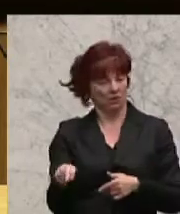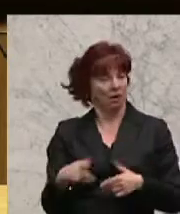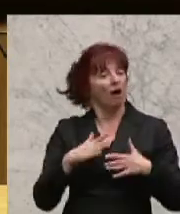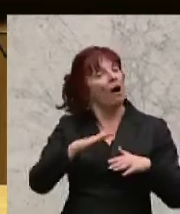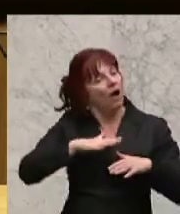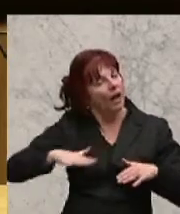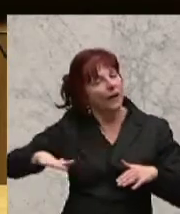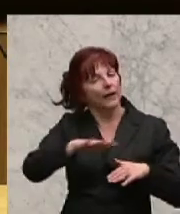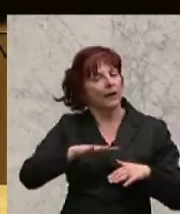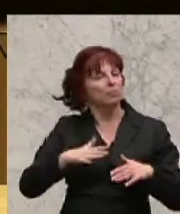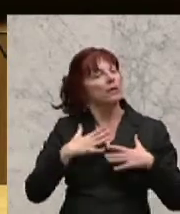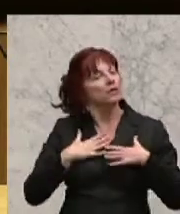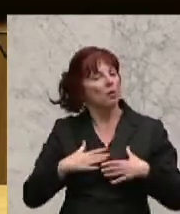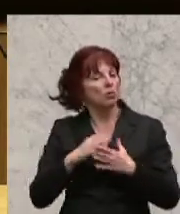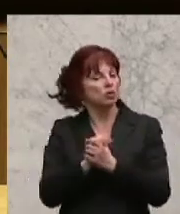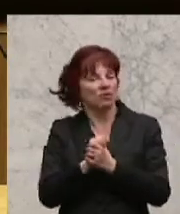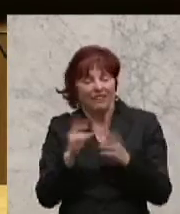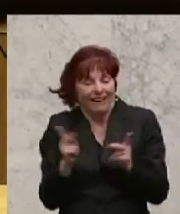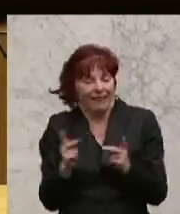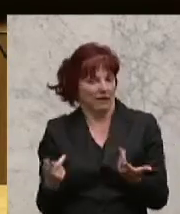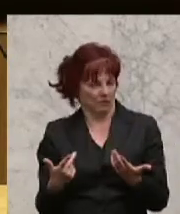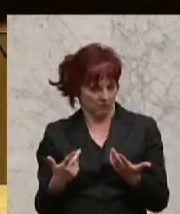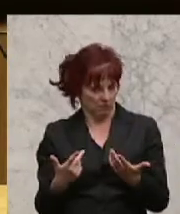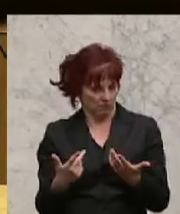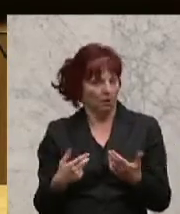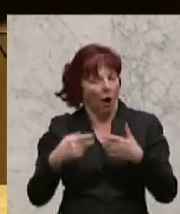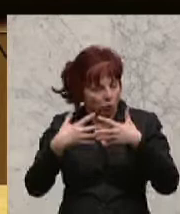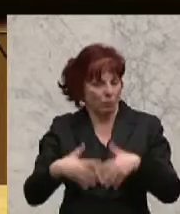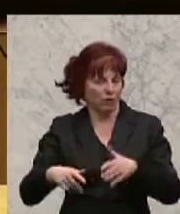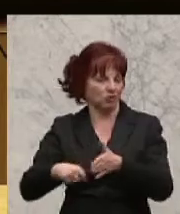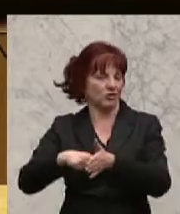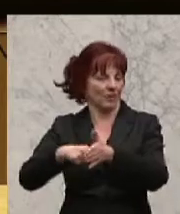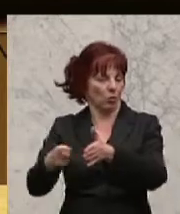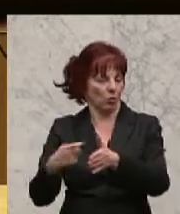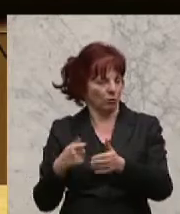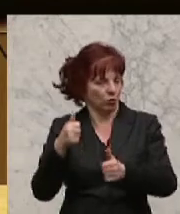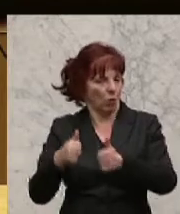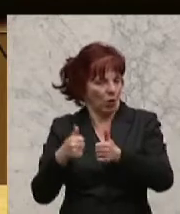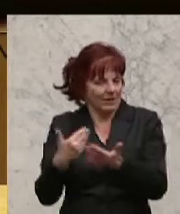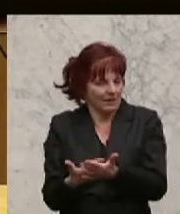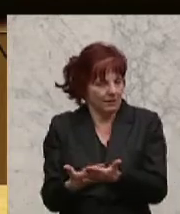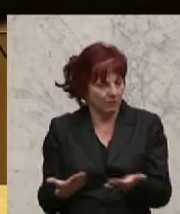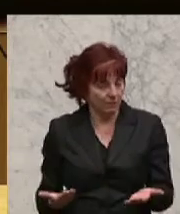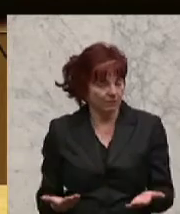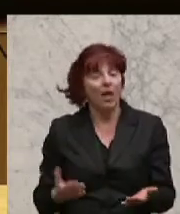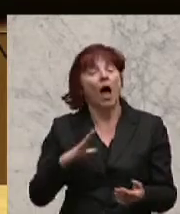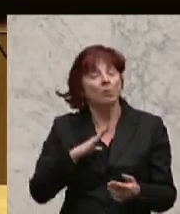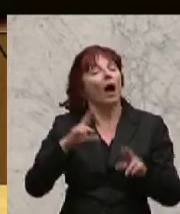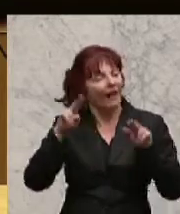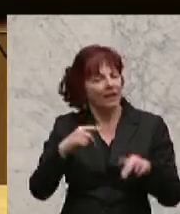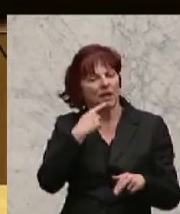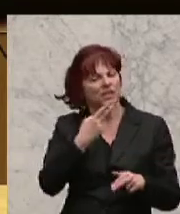es gibt halt auch andere Dinge, die hier zu berücksichtigen sind. Das ist, wie völlig richtig gesagt wird, die Frage der Verantwortlichkeit und die Frage der